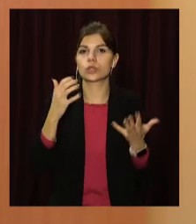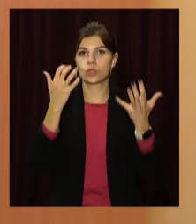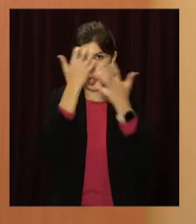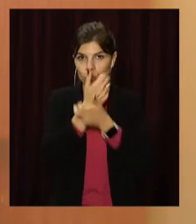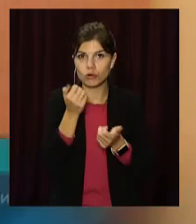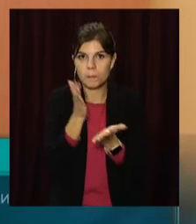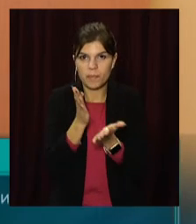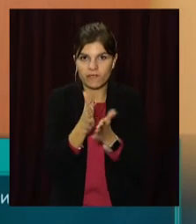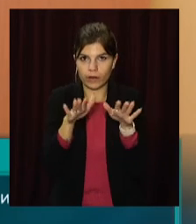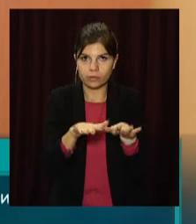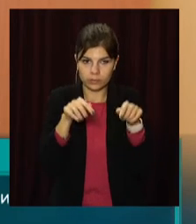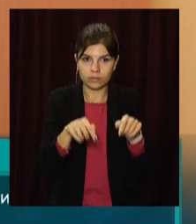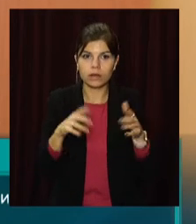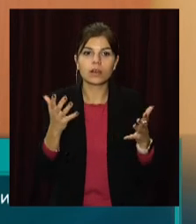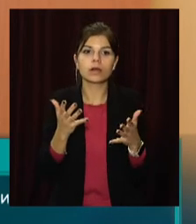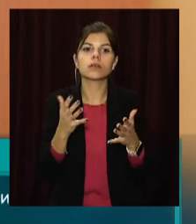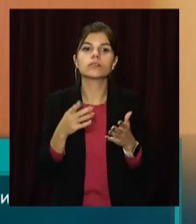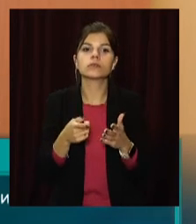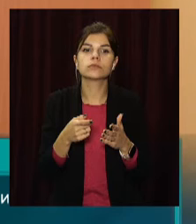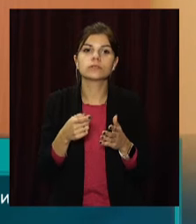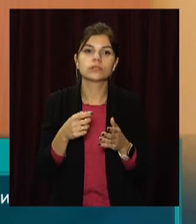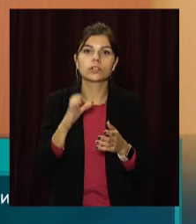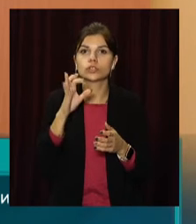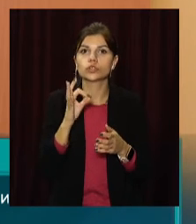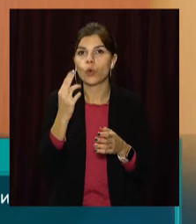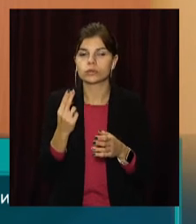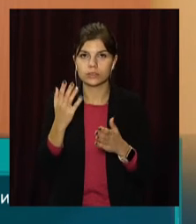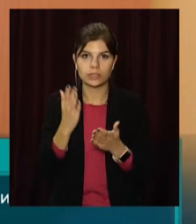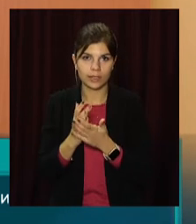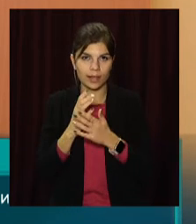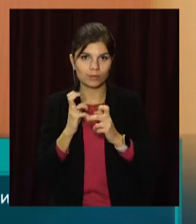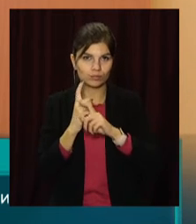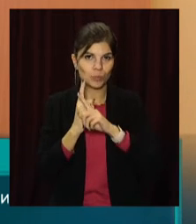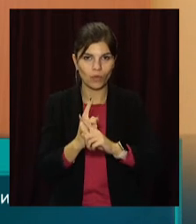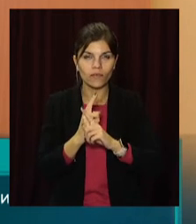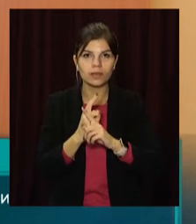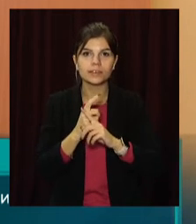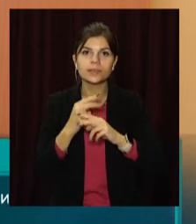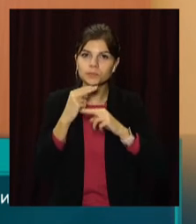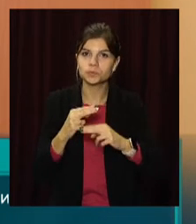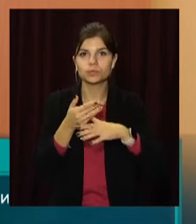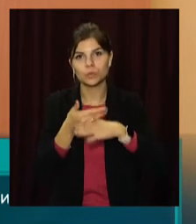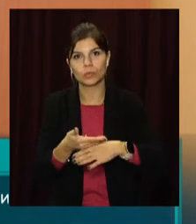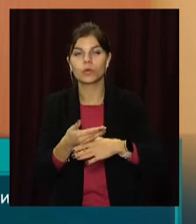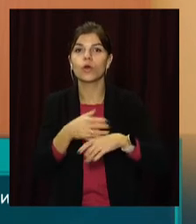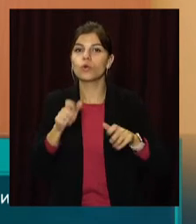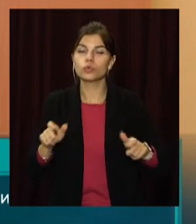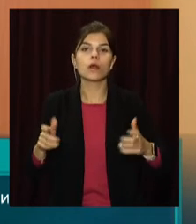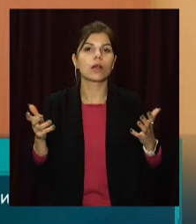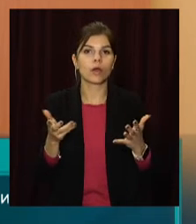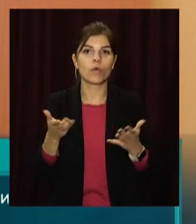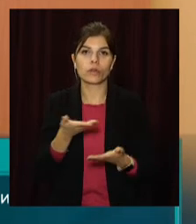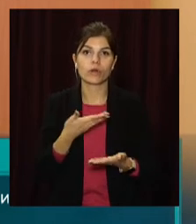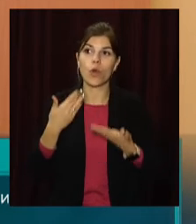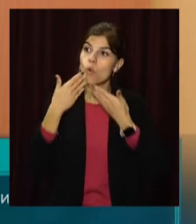пребування, який параллельно включає в себе соціальне сопровождення. Т.е. люди, які к